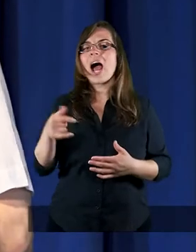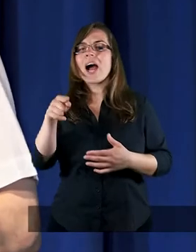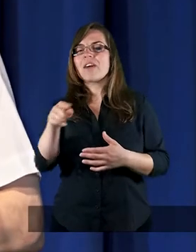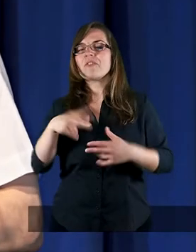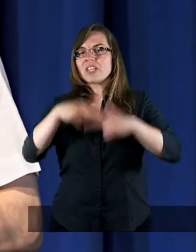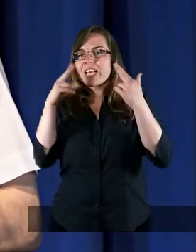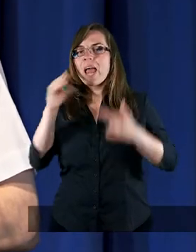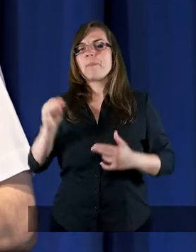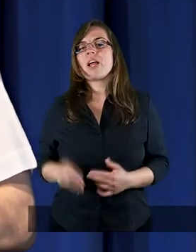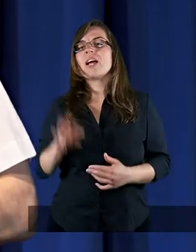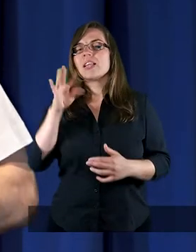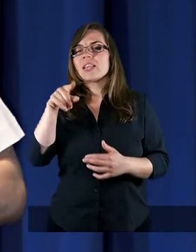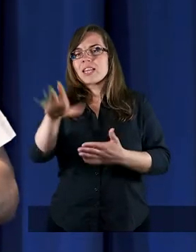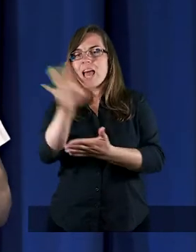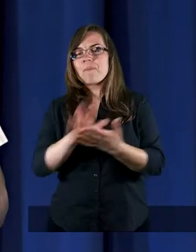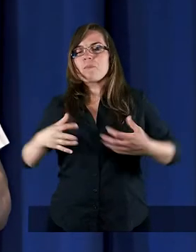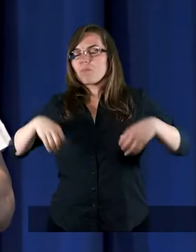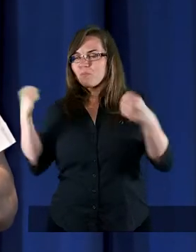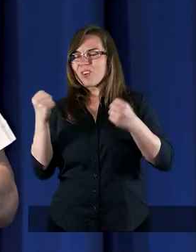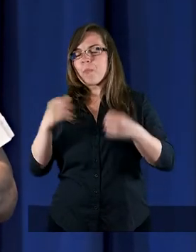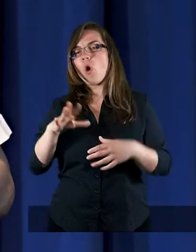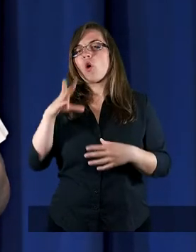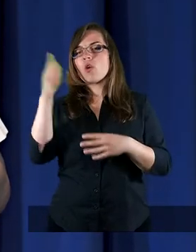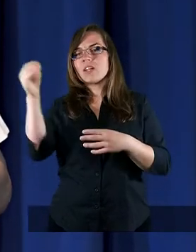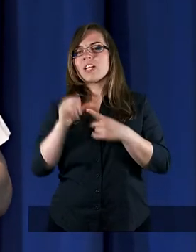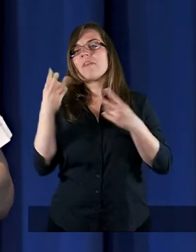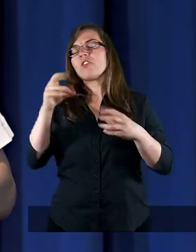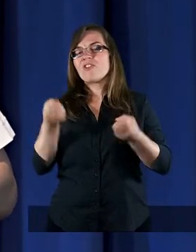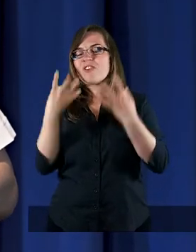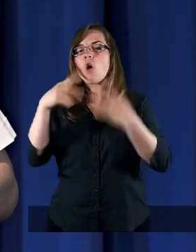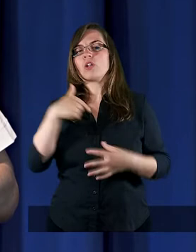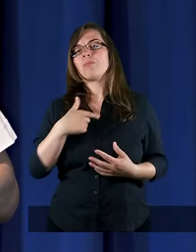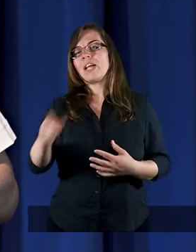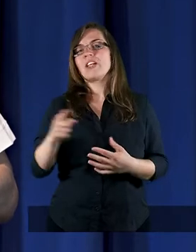tatrach w niebie, tak wszechmogący, że nie stworzył siebie.